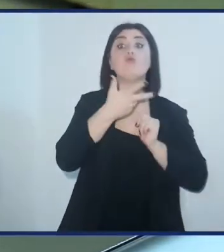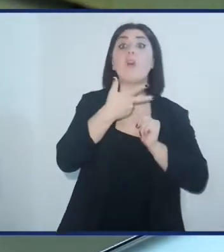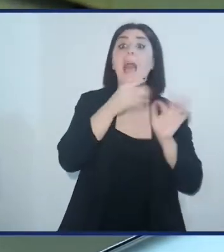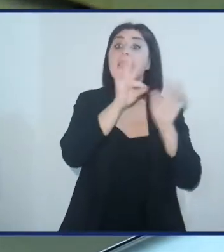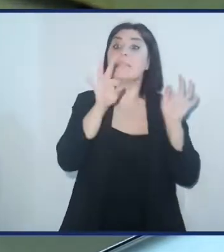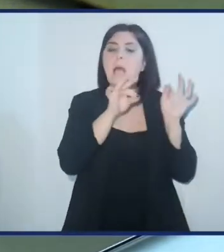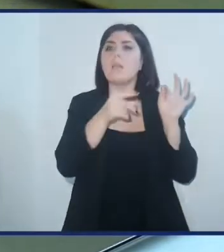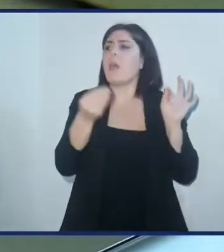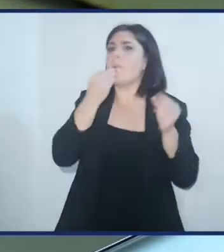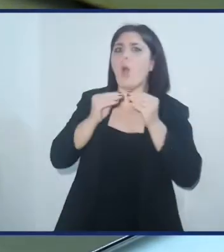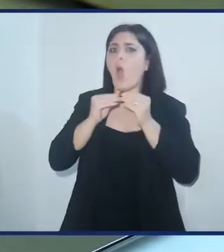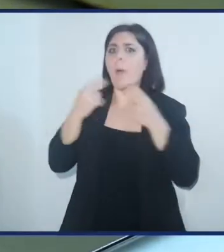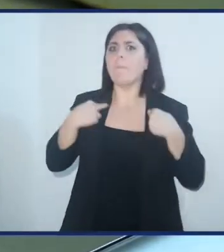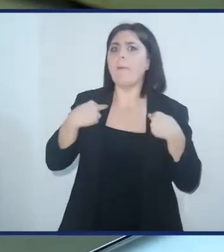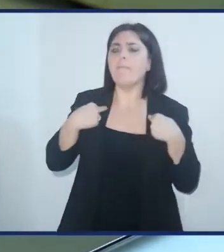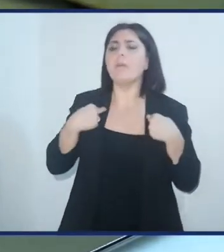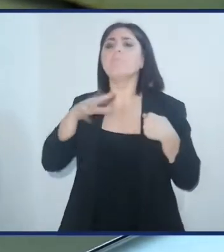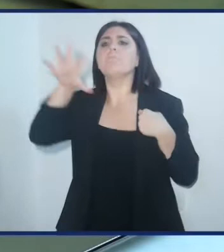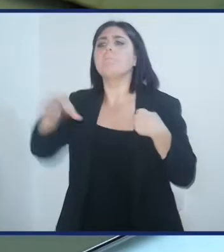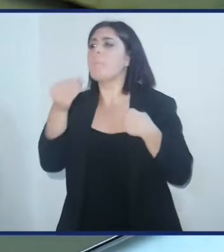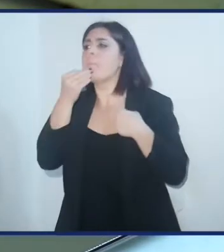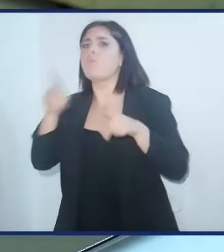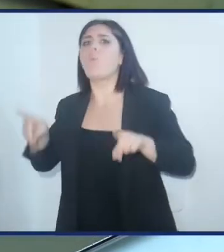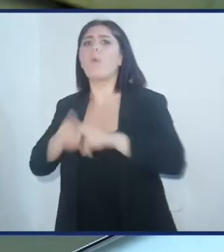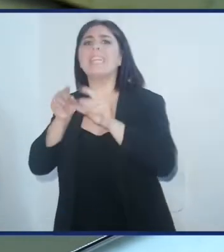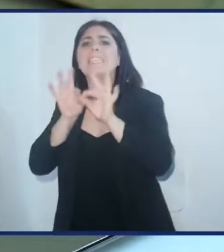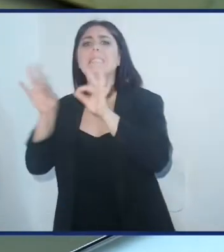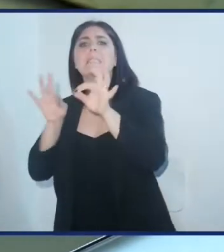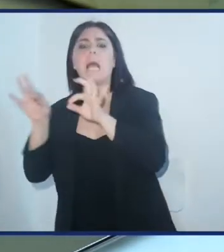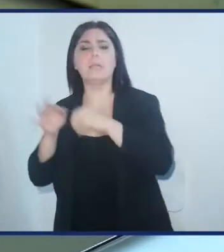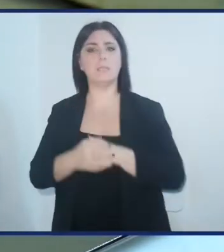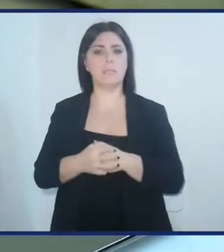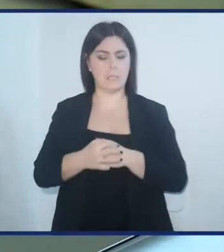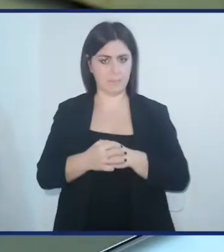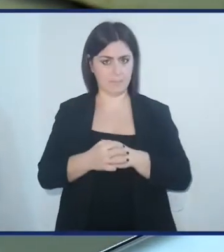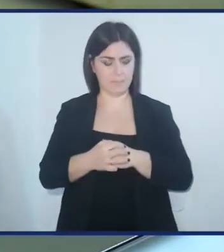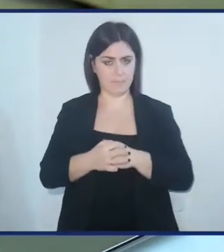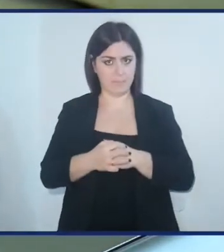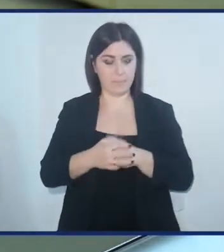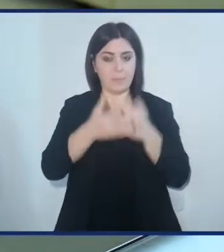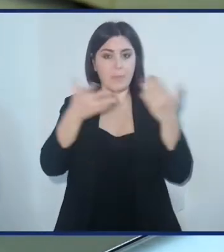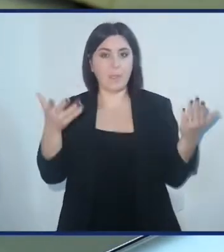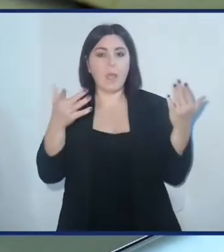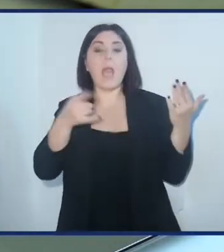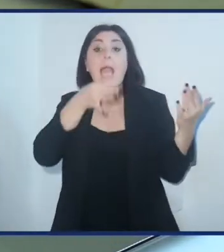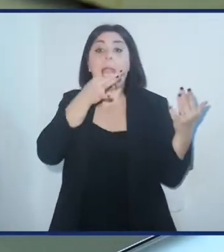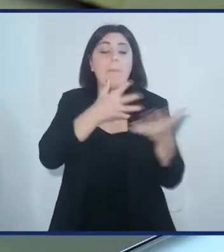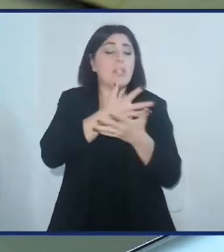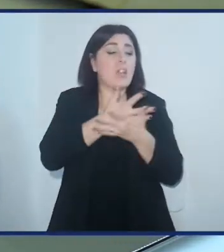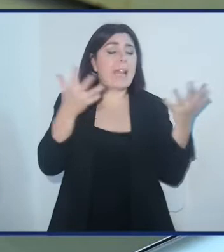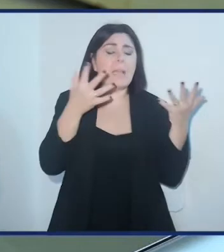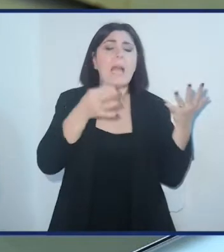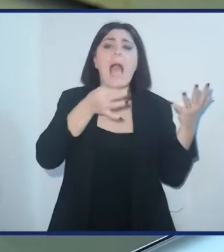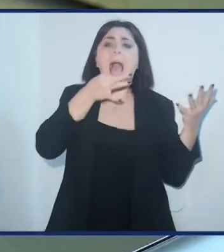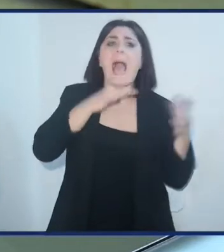sopravvivere si nutrono di altri insetti. E questo quindi, questa loro grande capacità